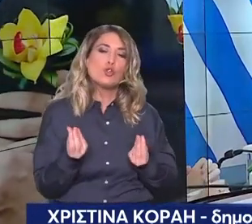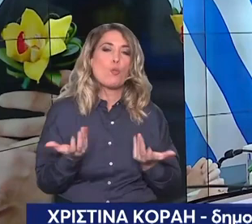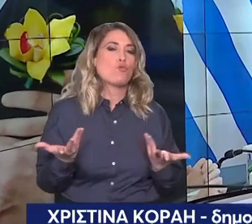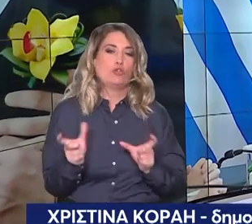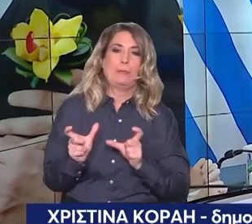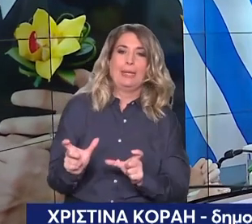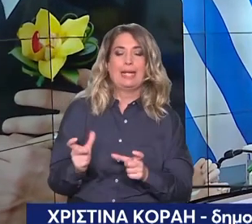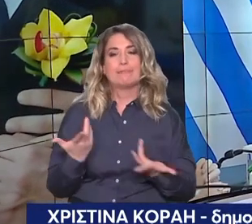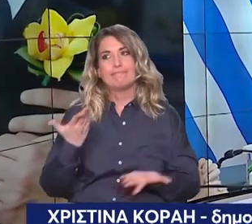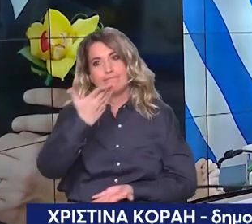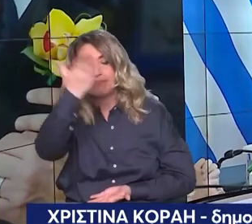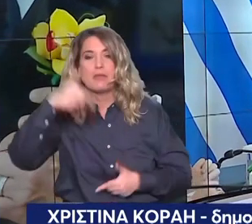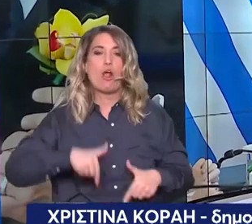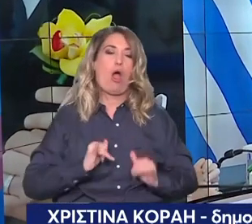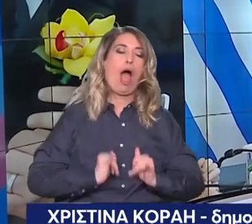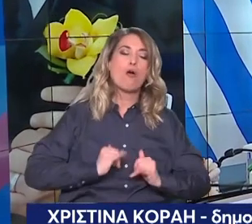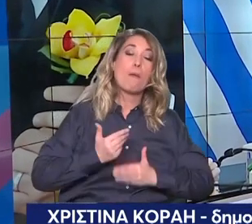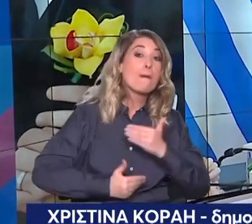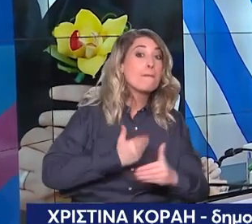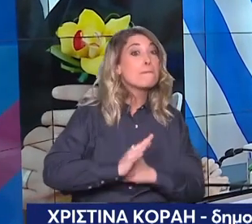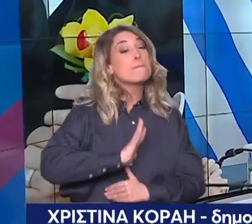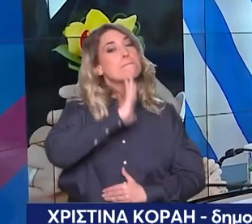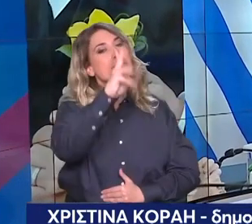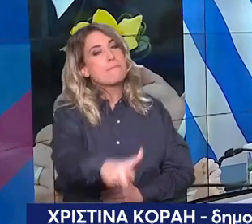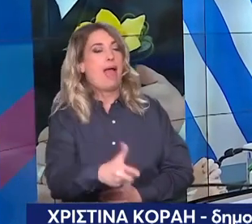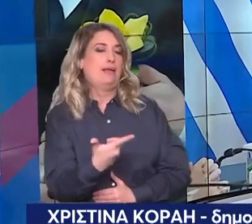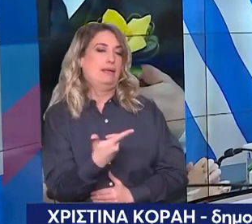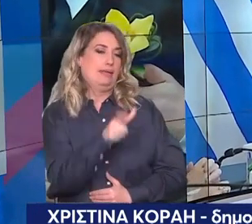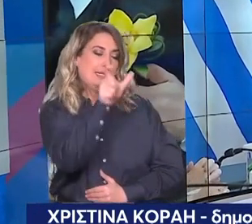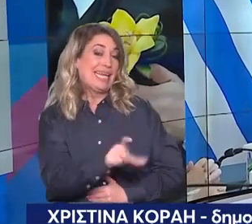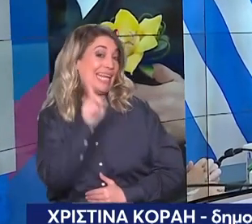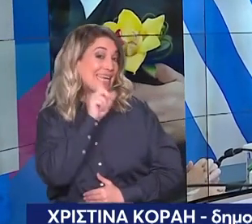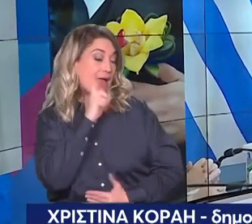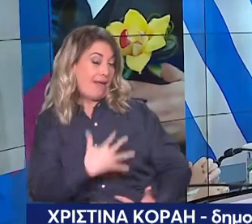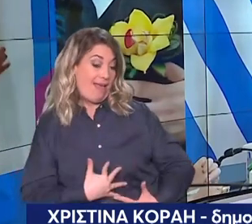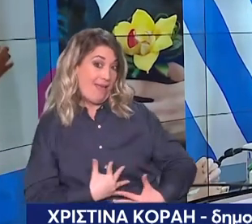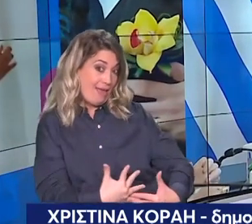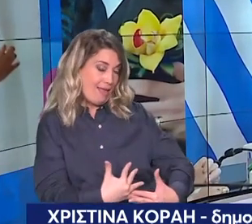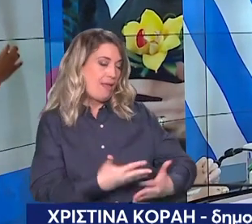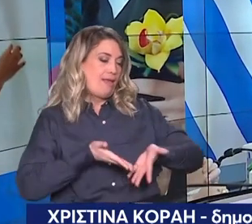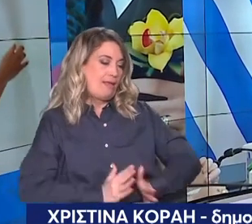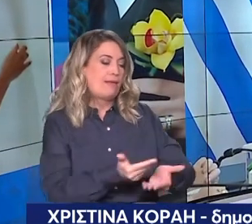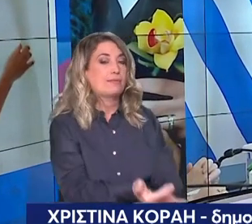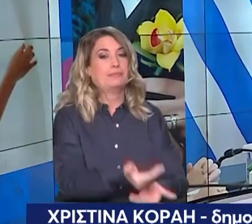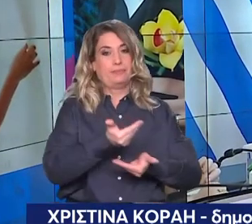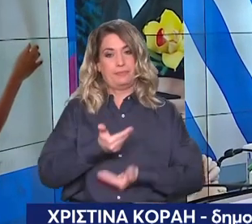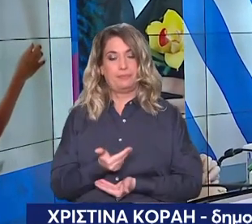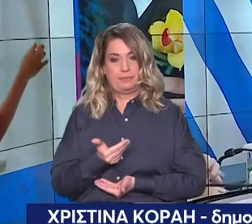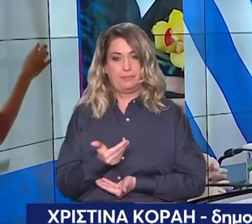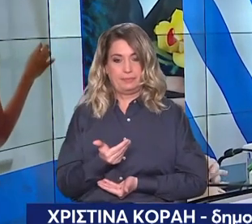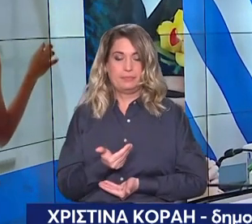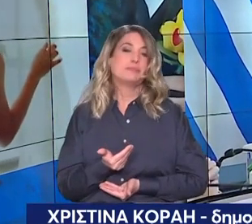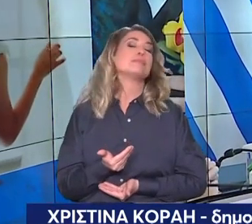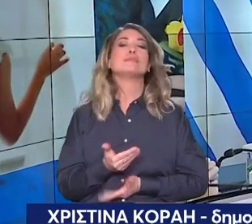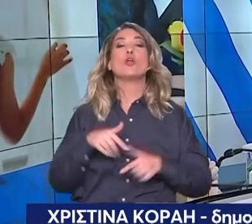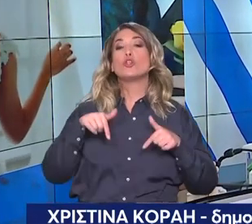περιέγραψαν ένα περιστατικό το οποίο πραγματικά είναι συγκλονιστικό ένα ζευγάρι δύο ανδρών με δύο παιδιά τα οποία